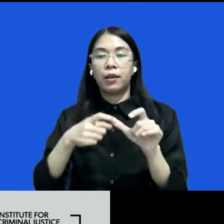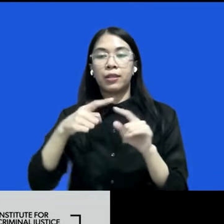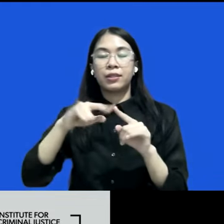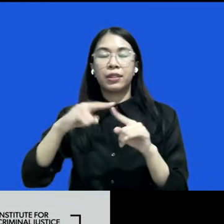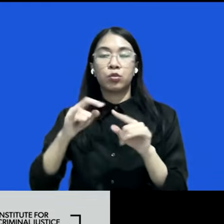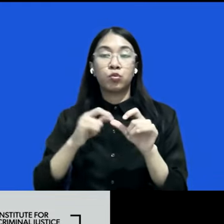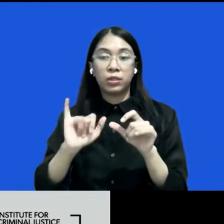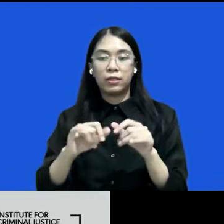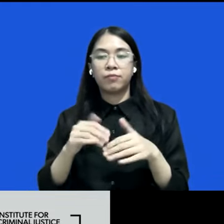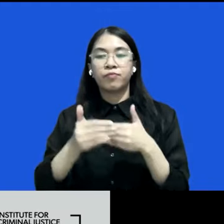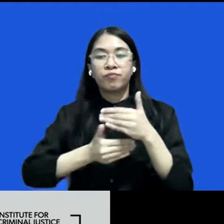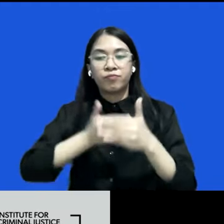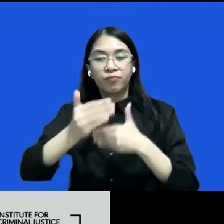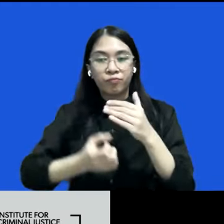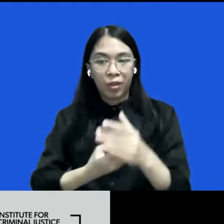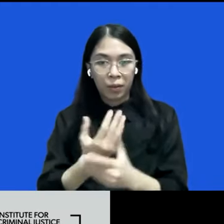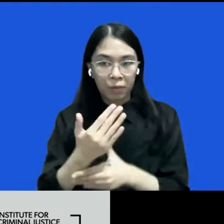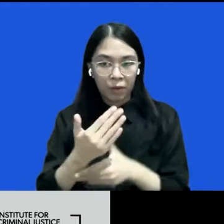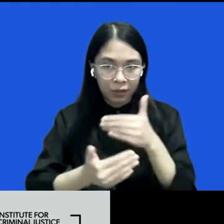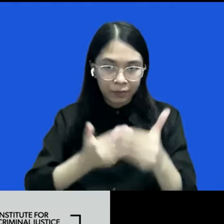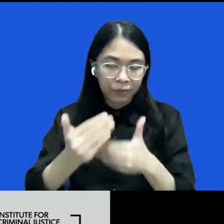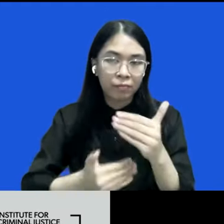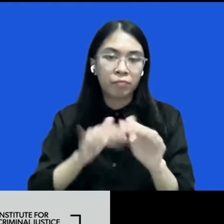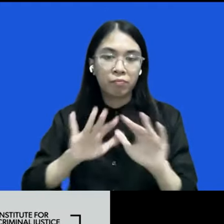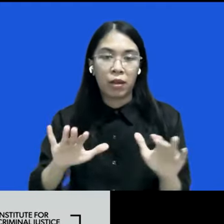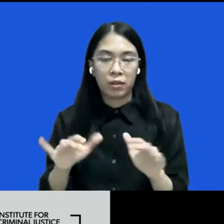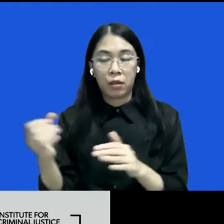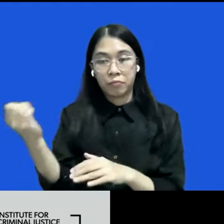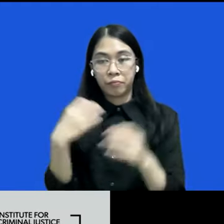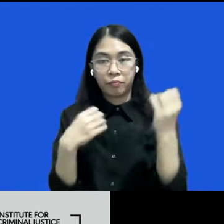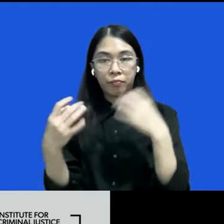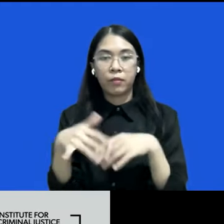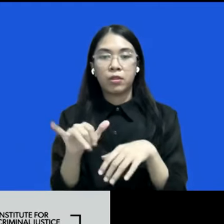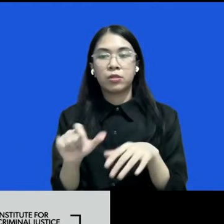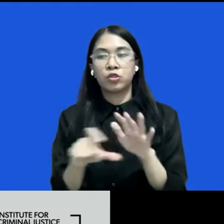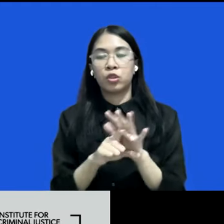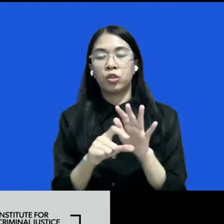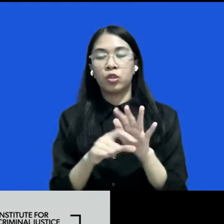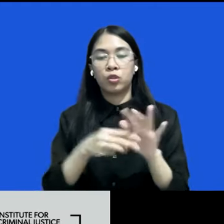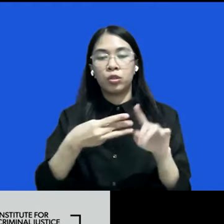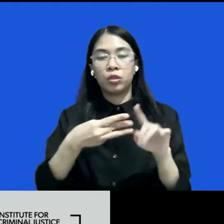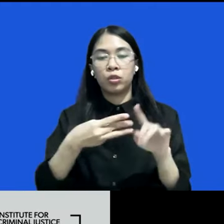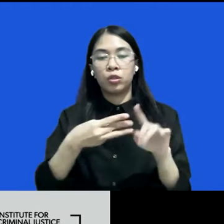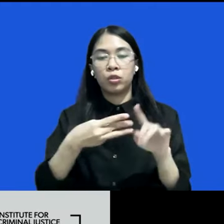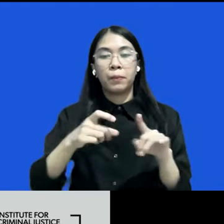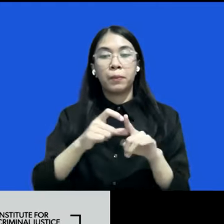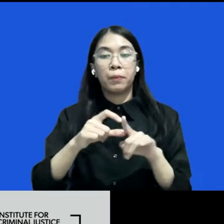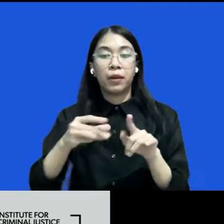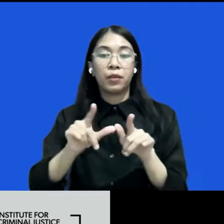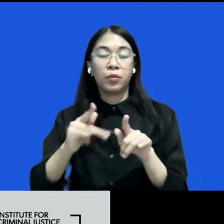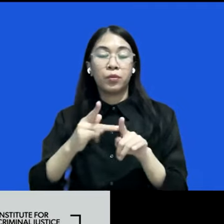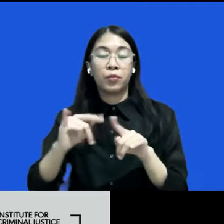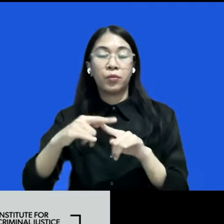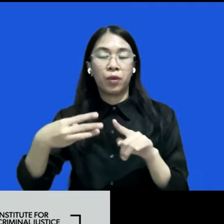banyak gitu ya kayak thinkers yang bilang misalnya kayak Brad White yang bilang bahwa untuk mendukung nilai-nilai